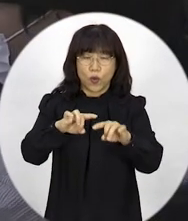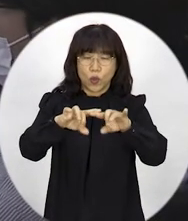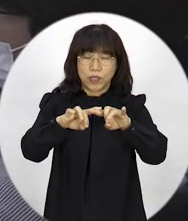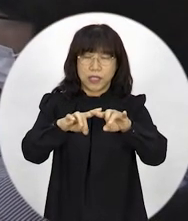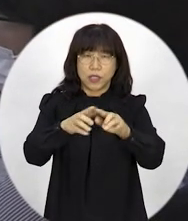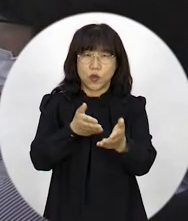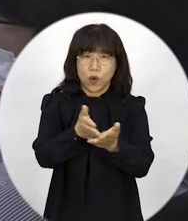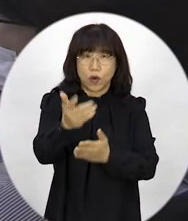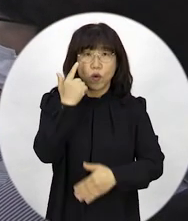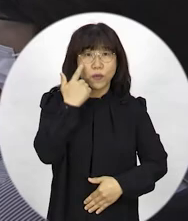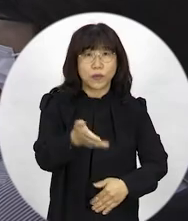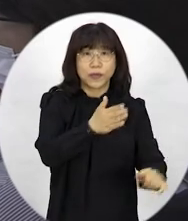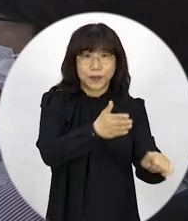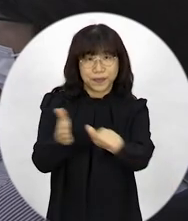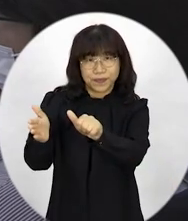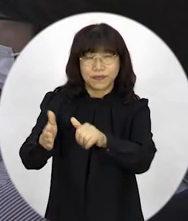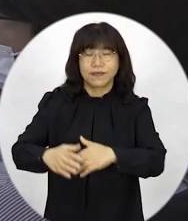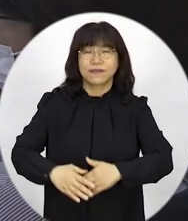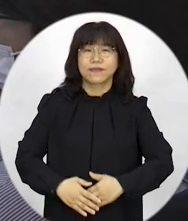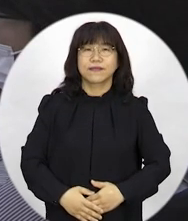정보통신과로 문의하면 됩니다.